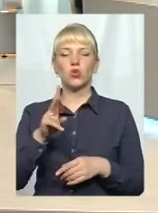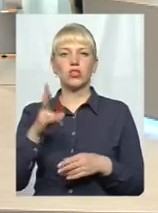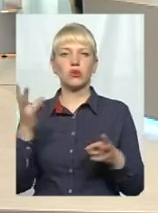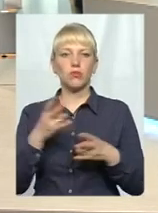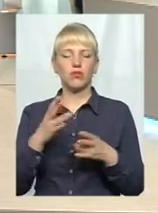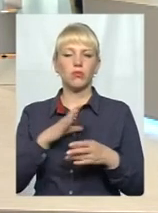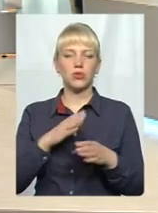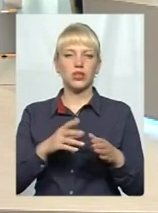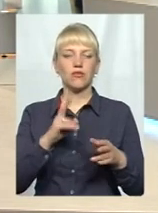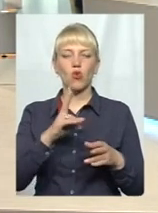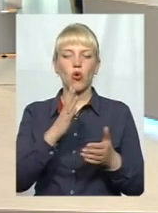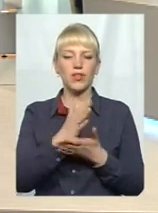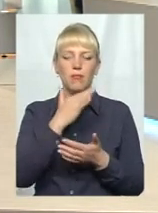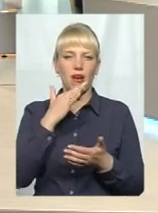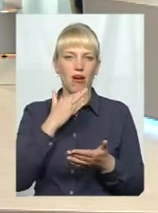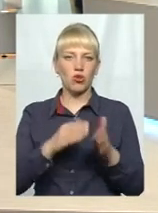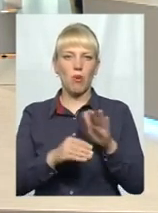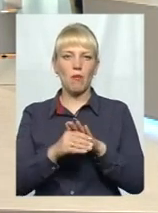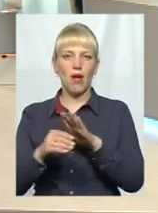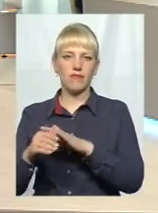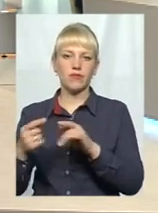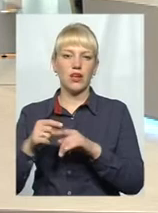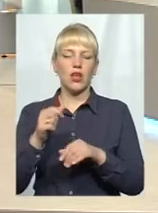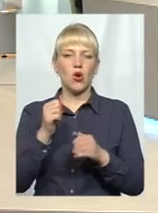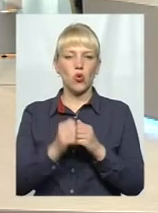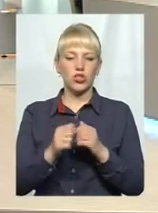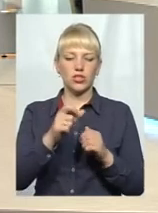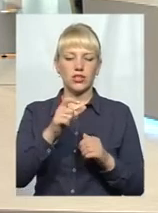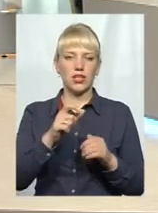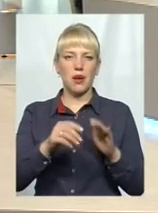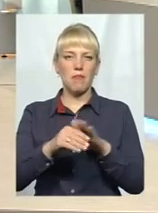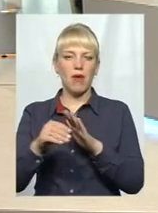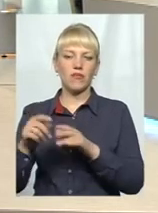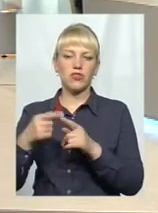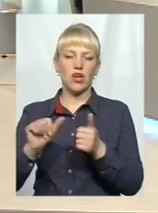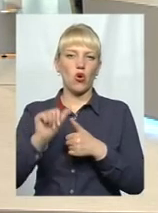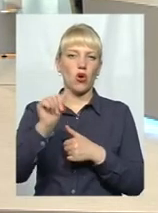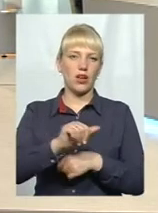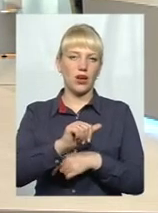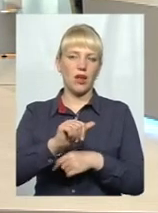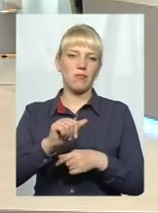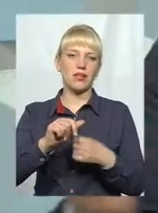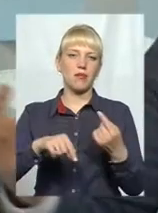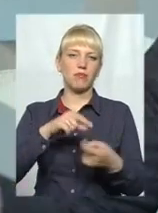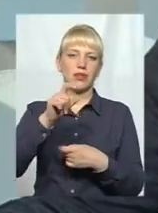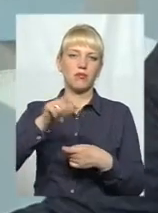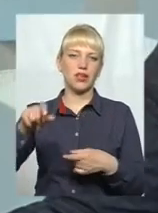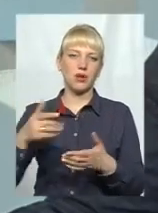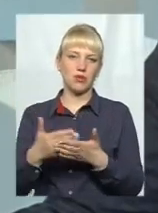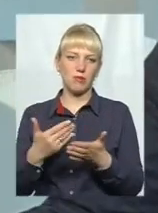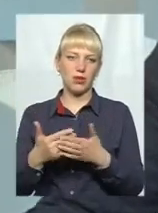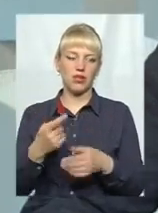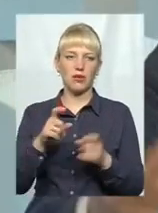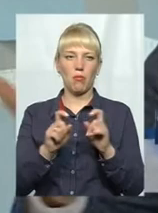мережу мафів, напевно, що кожен мафць, окремий підприємець. Тобто, це спрощення системи податків. Якщо там магазин,